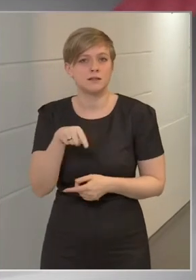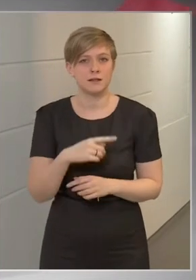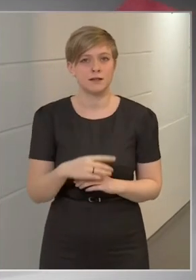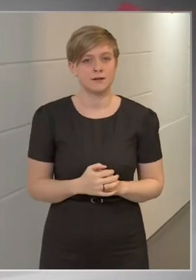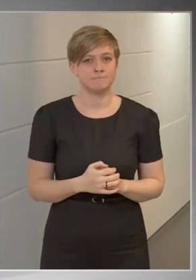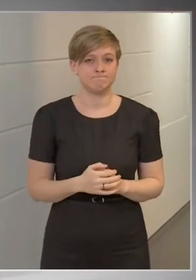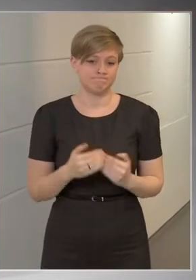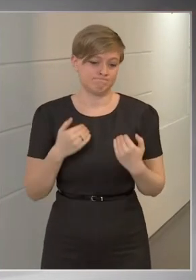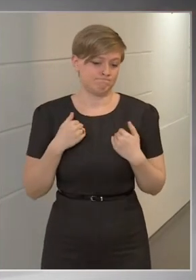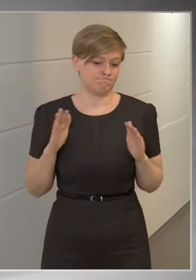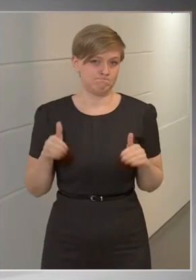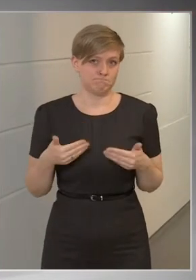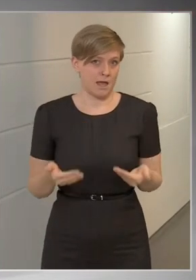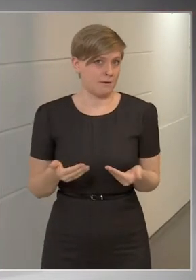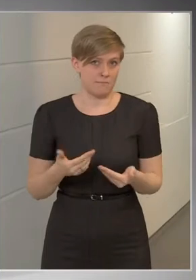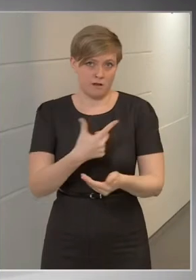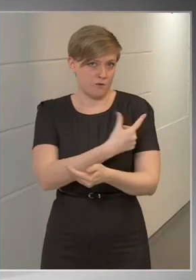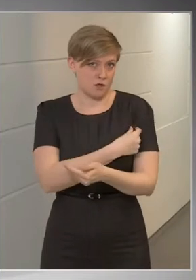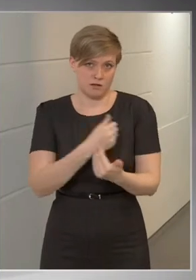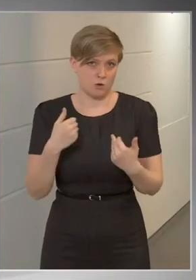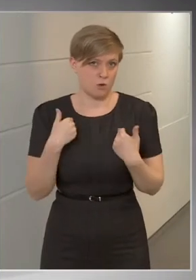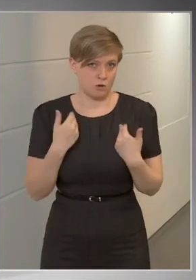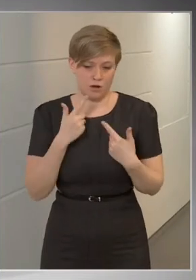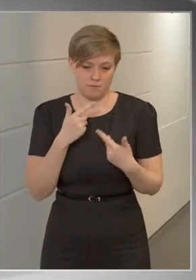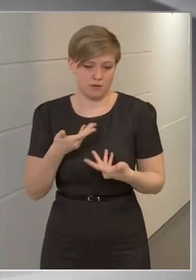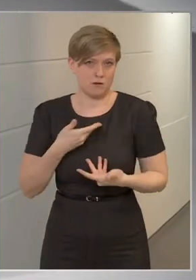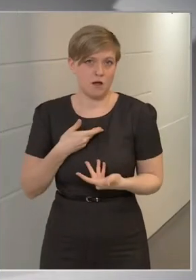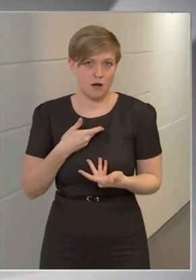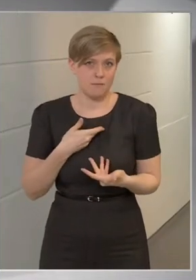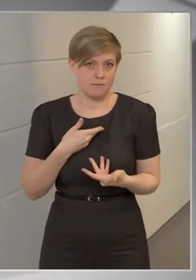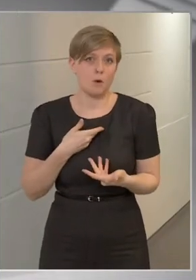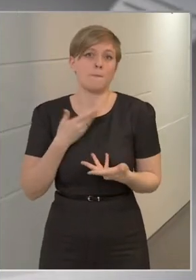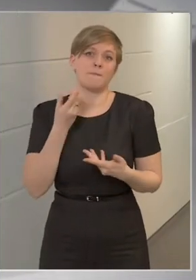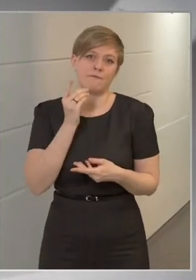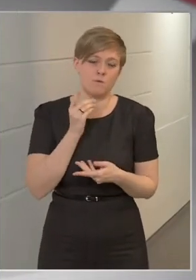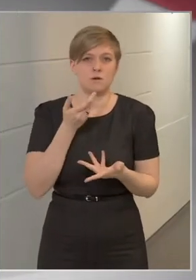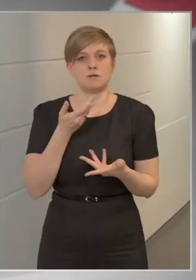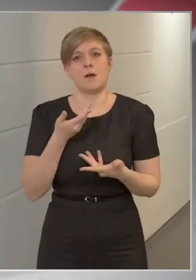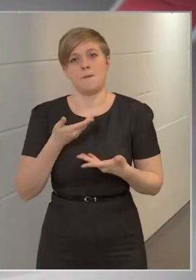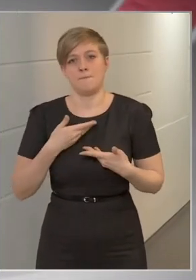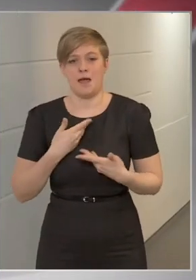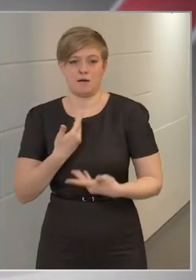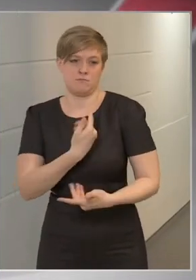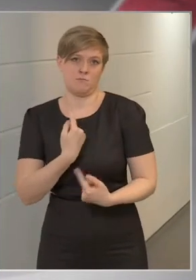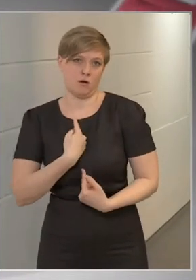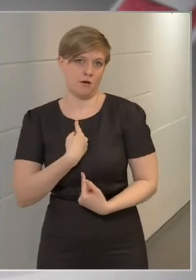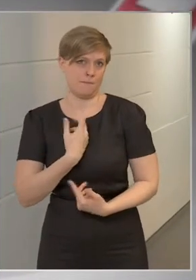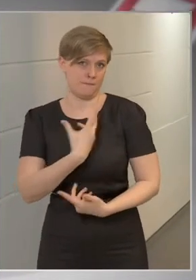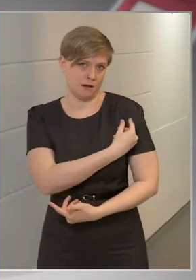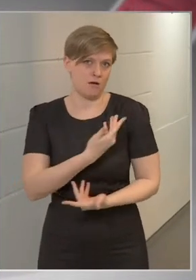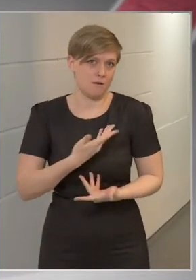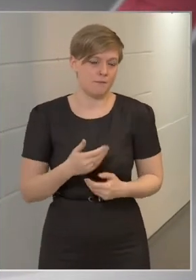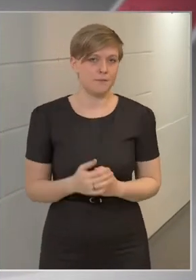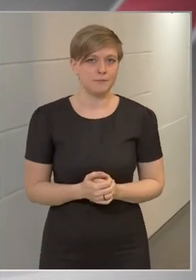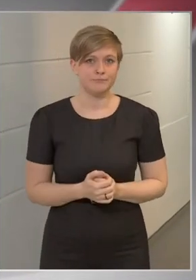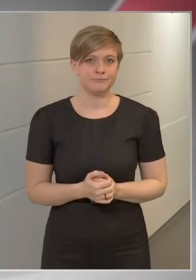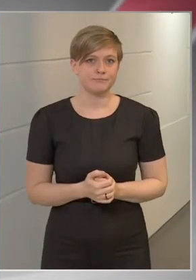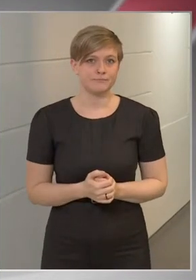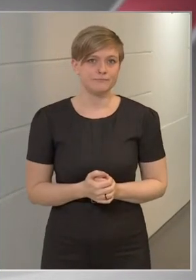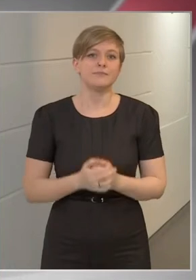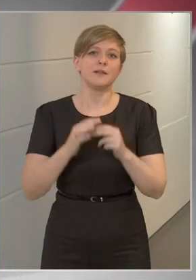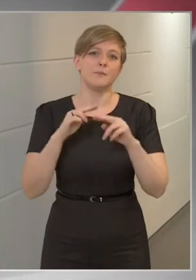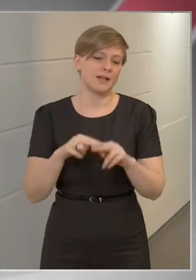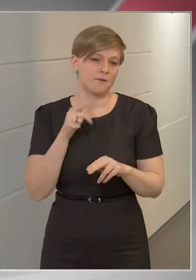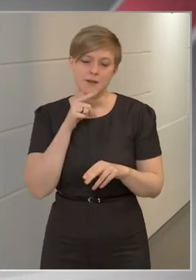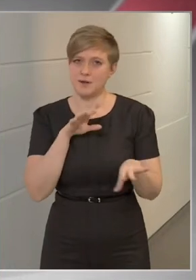Én bármelyik vakcinának örülök, amit megkapok, bármár ott tartanánk, hogy beadathatnám magamnak. Megígéröm, hogy nem